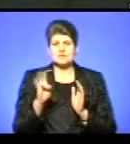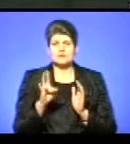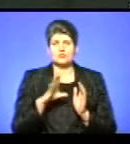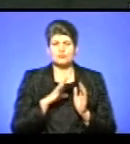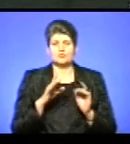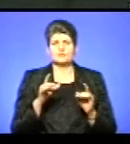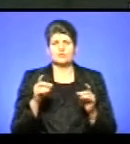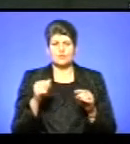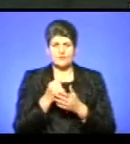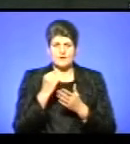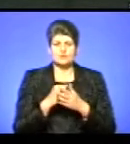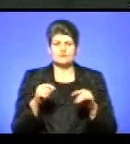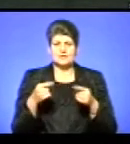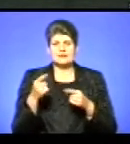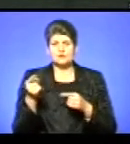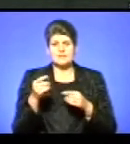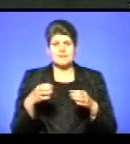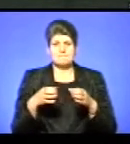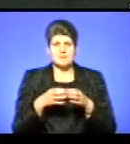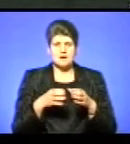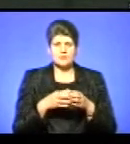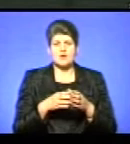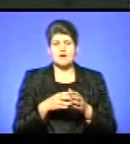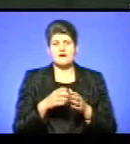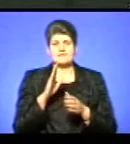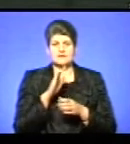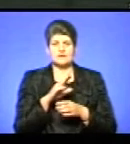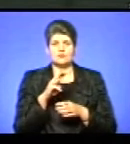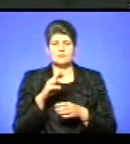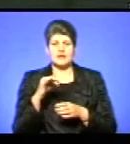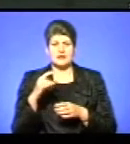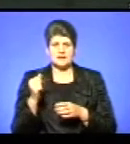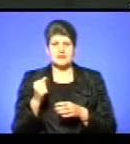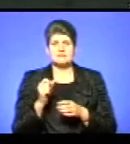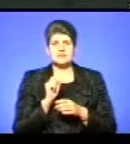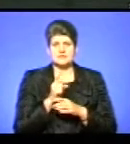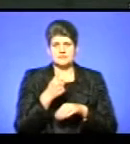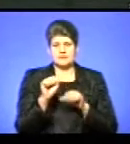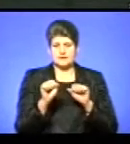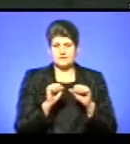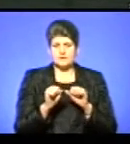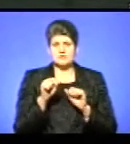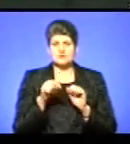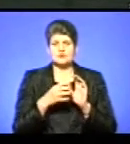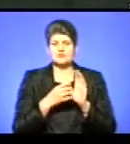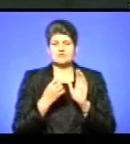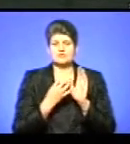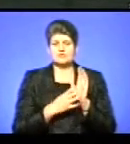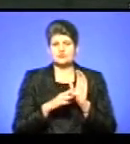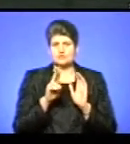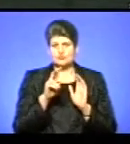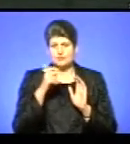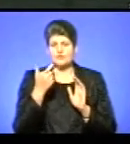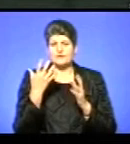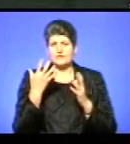створити Тернопільську єпархію, а владику Михаїла призначити її екзархом. У 1992-му, у День Верховних